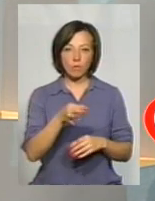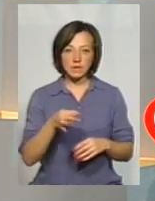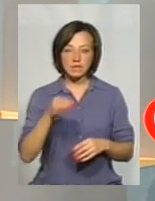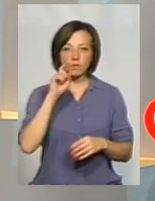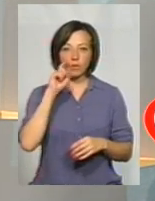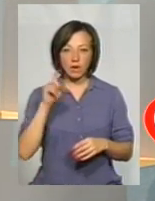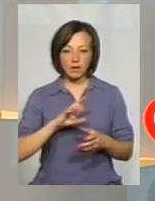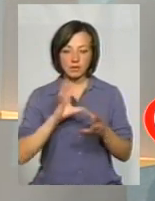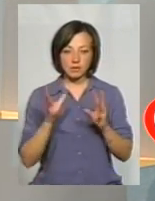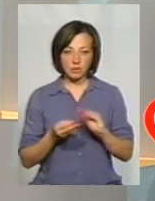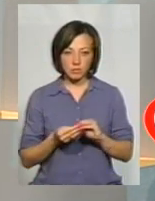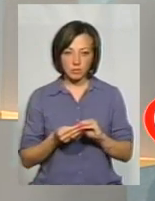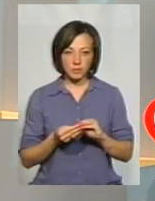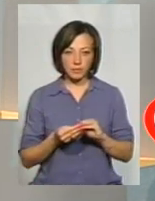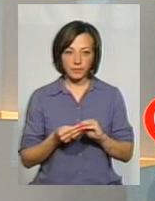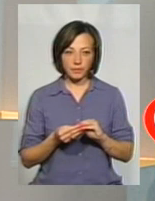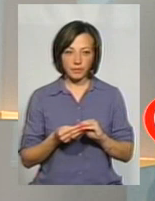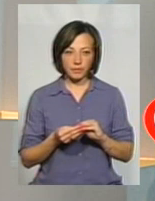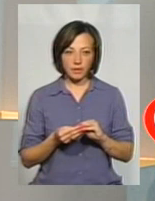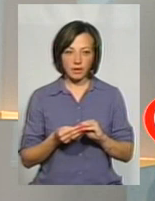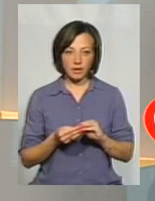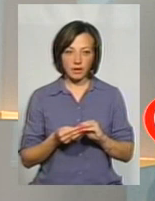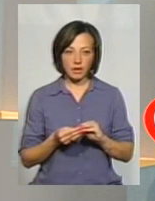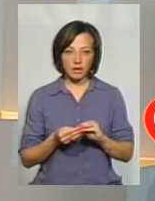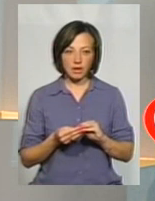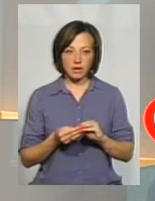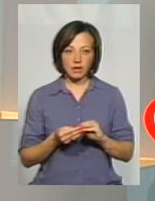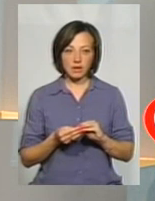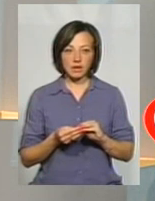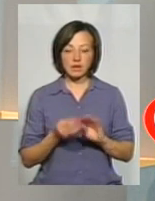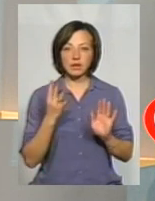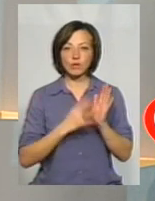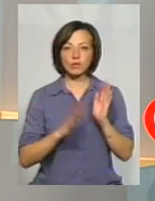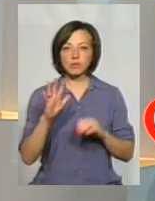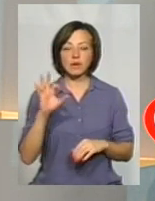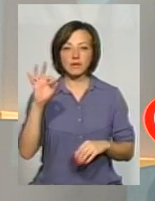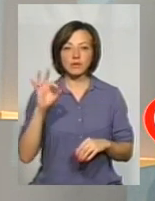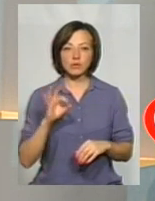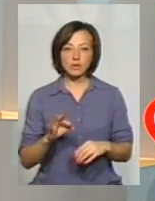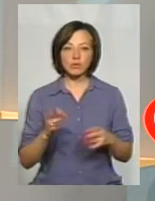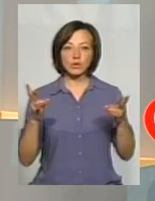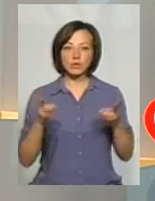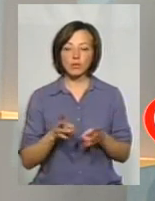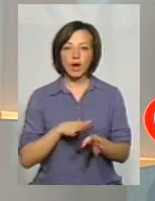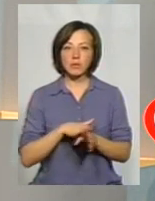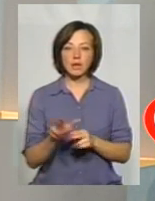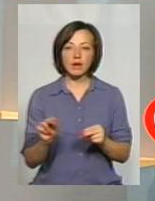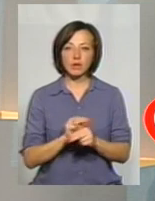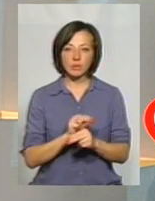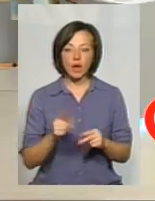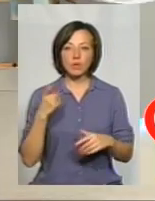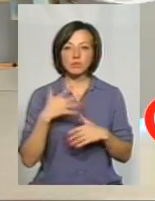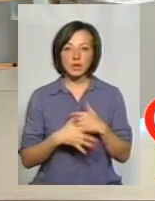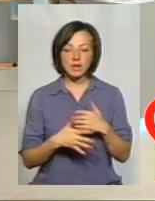в Україні. Тобто, коли називають цифру, то 95% сьогодніх доріг потребує капітального ремонту. Це ми